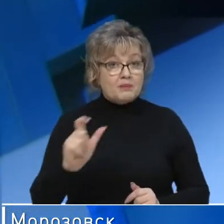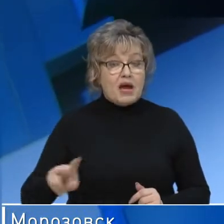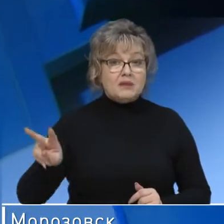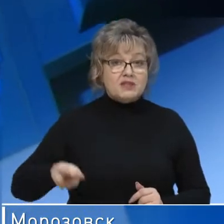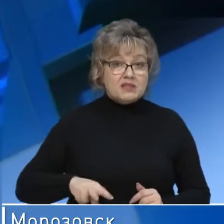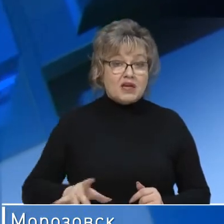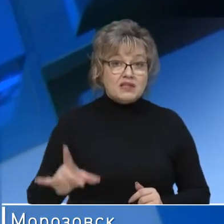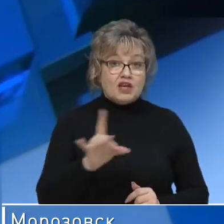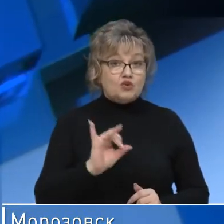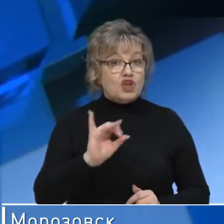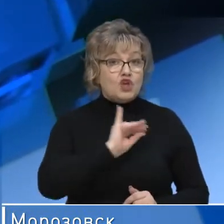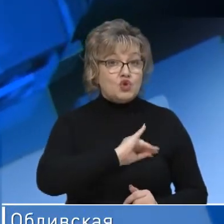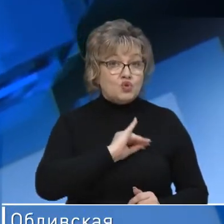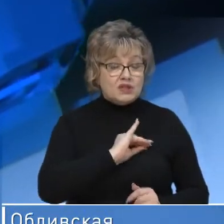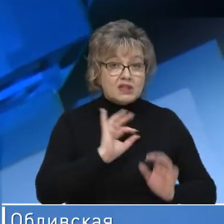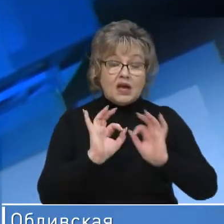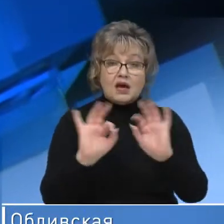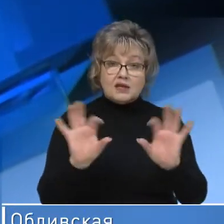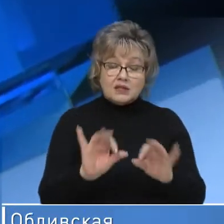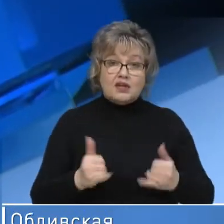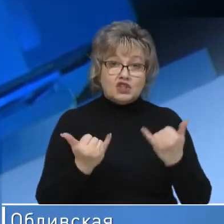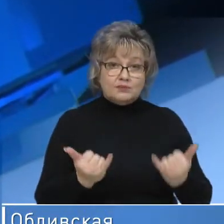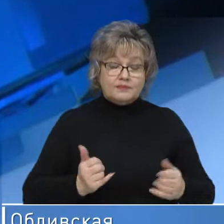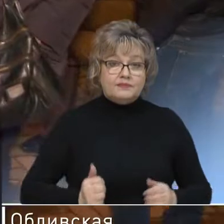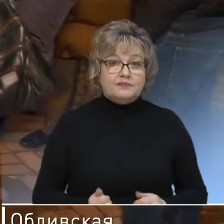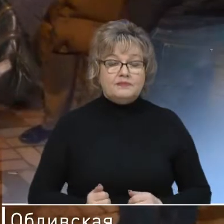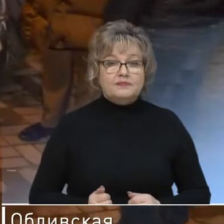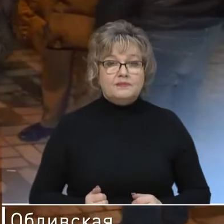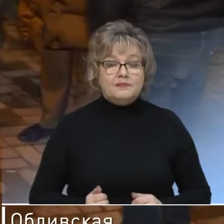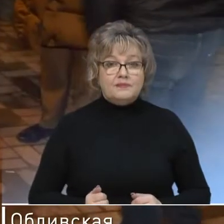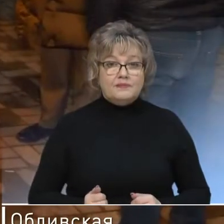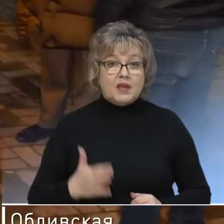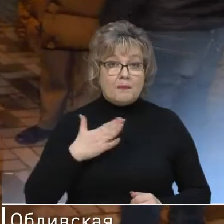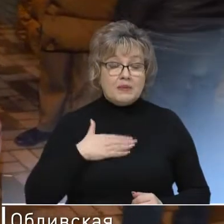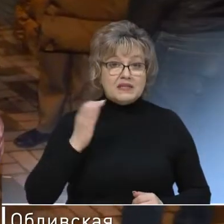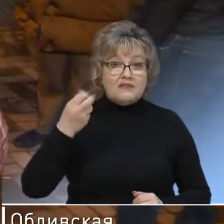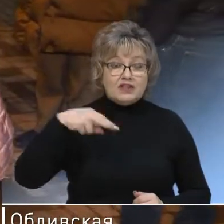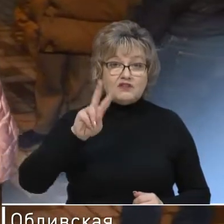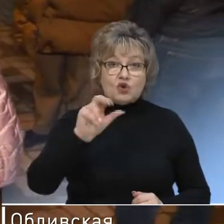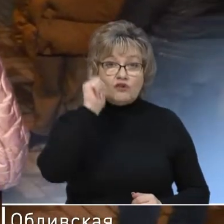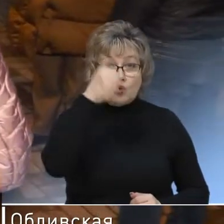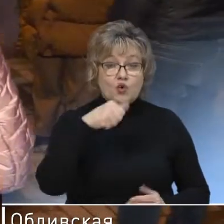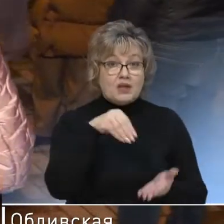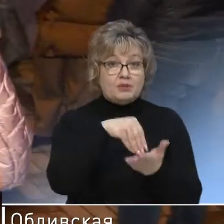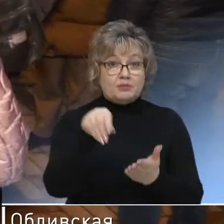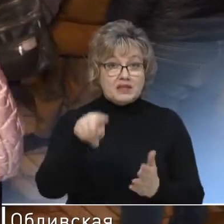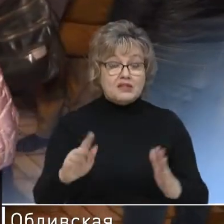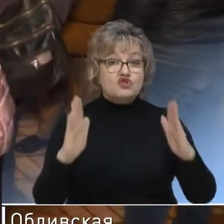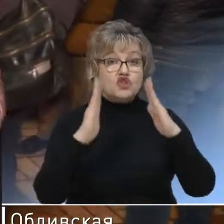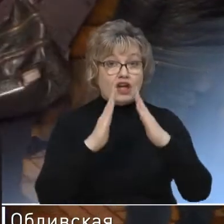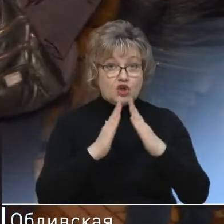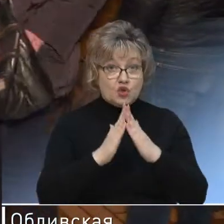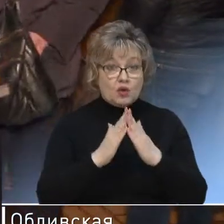администрация района и юрист в материале Елены Сарксян. Мы с 2002 года приобретали здесь жилье.